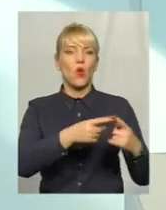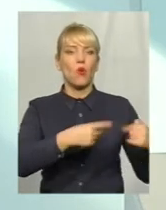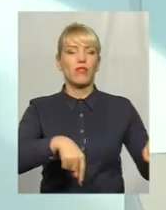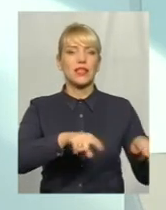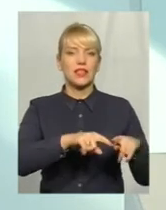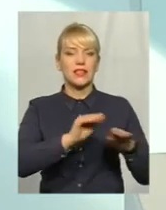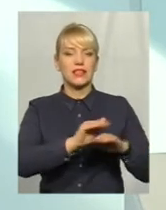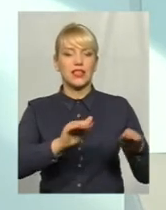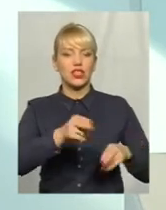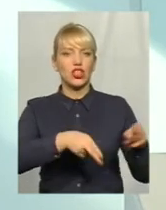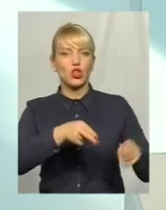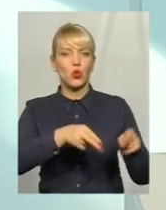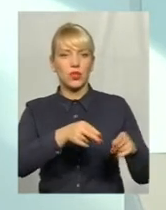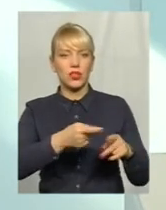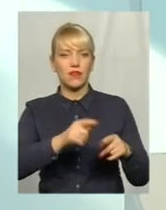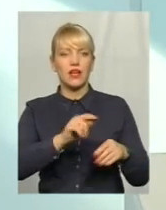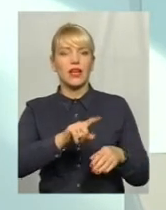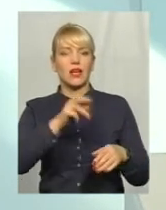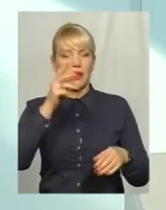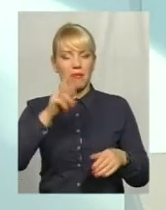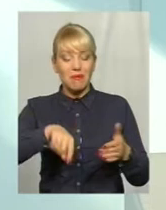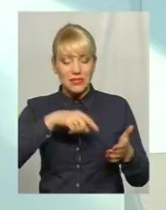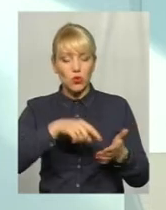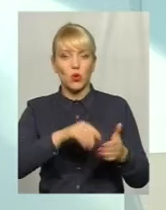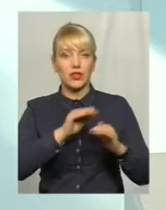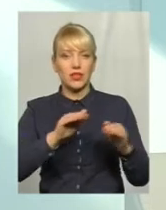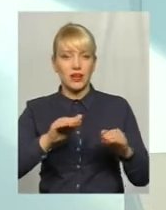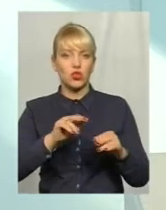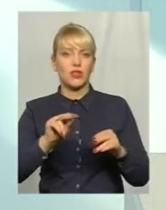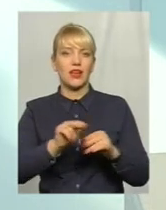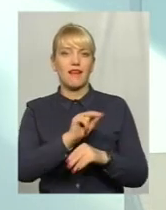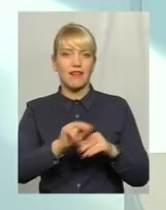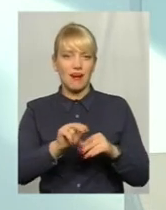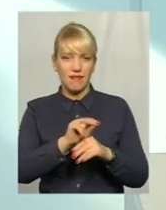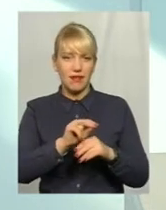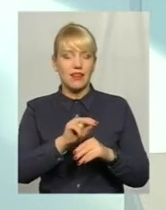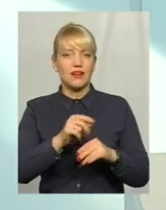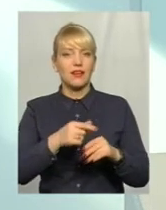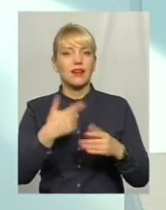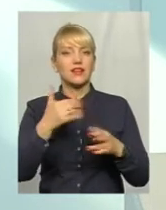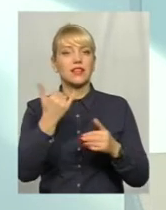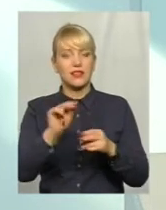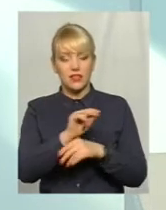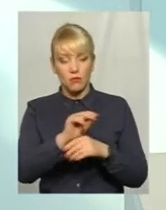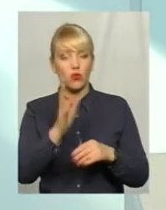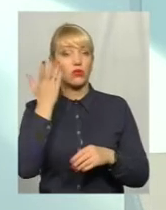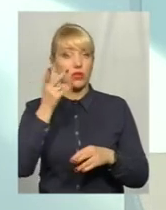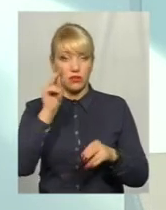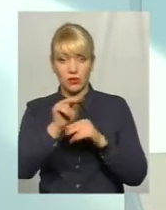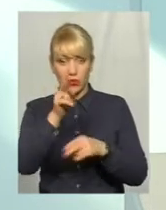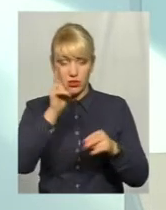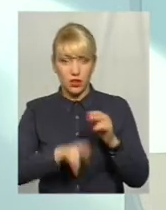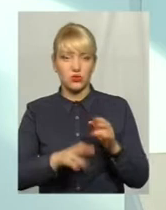дитячої хірургії міської дитячої лікарні проводиться ремонт. Як тільки цей ремонт буде завершено, п'ять ліжок ми плануємо